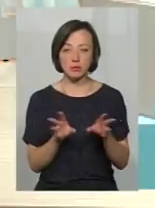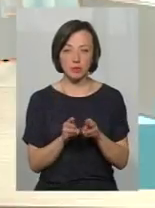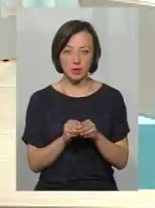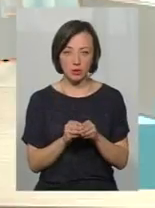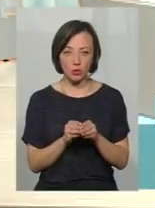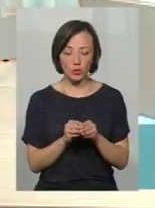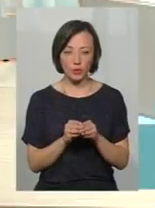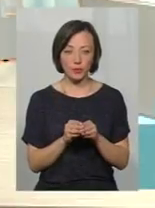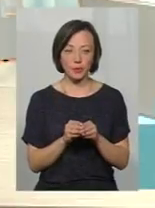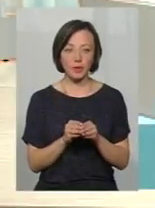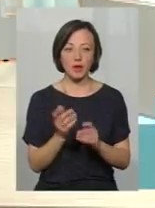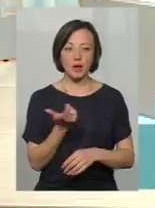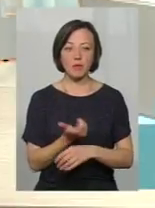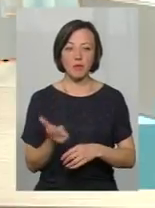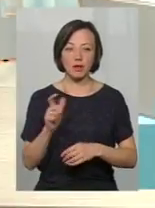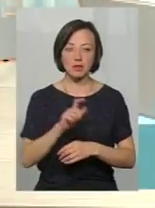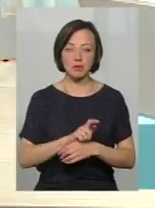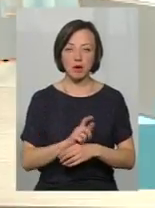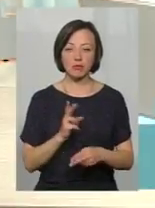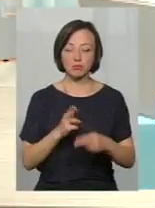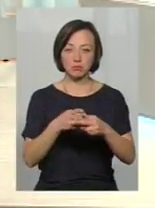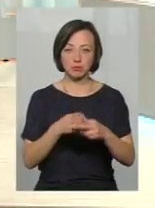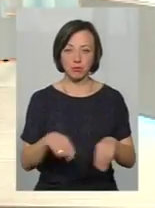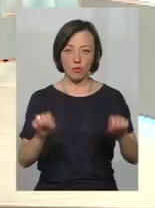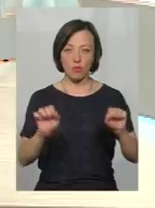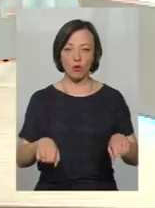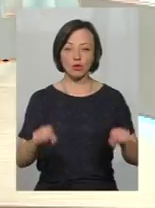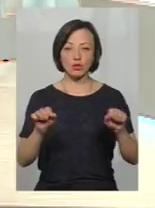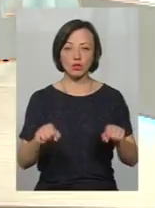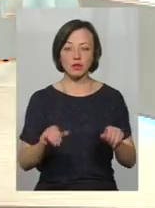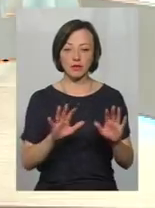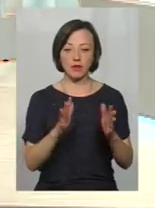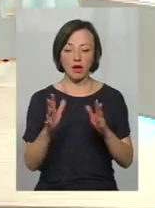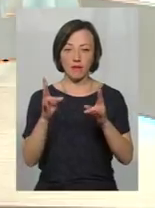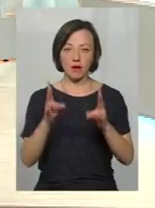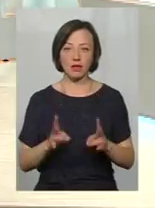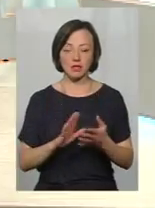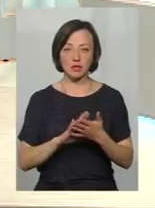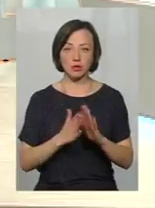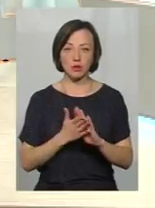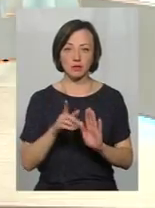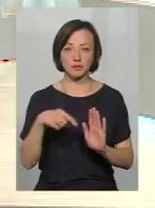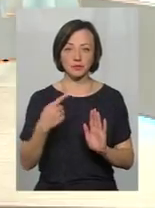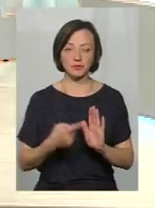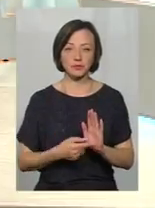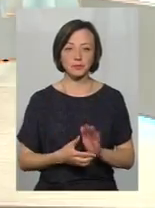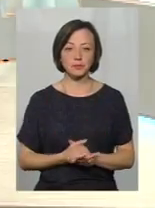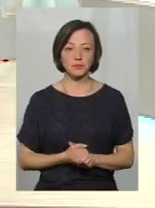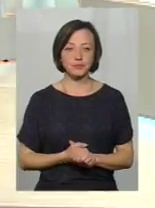максимально попередити можливі аварійні ситуації? Ну взагалі